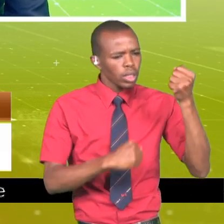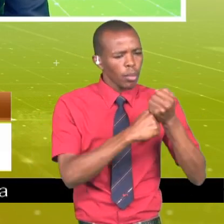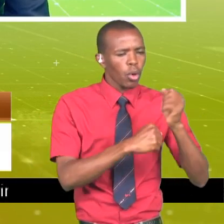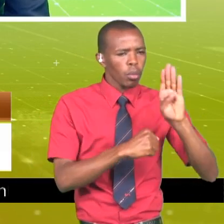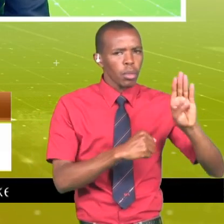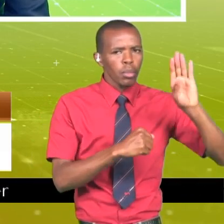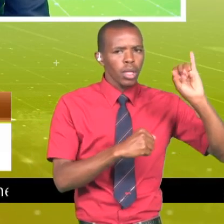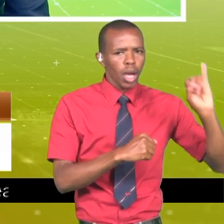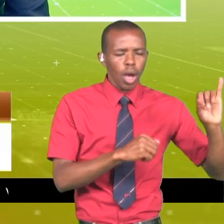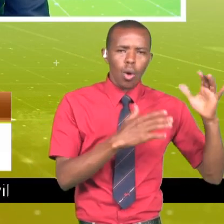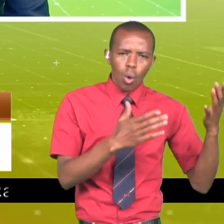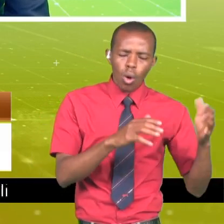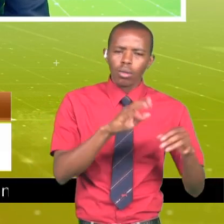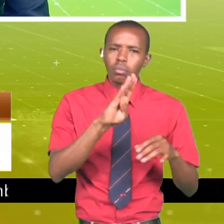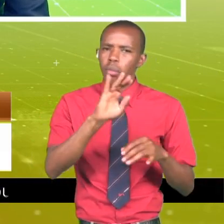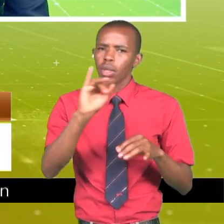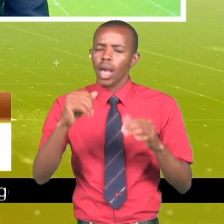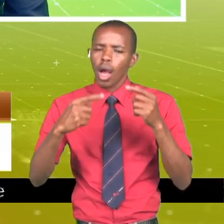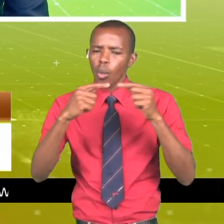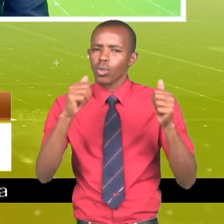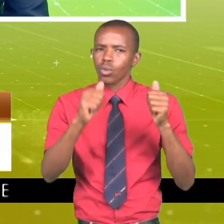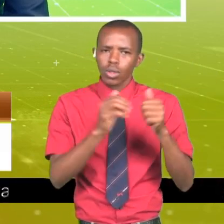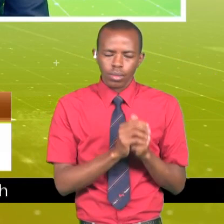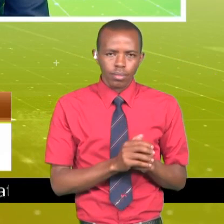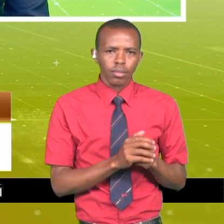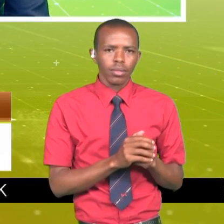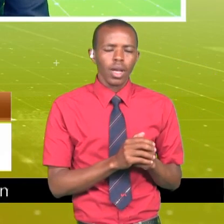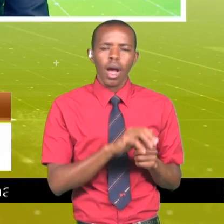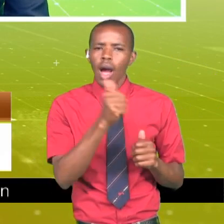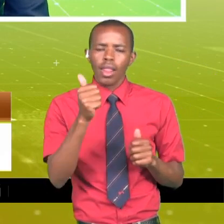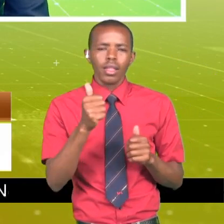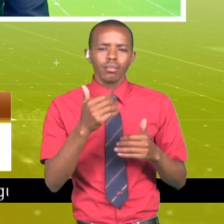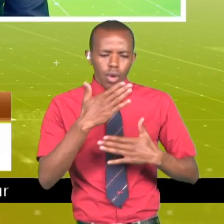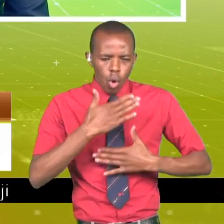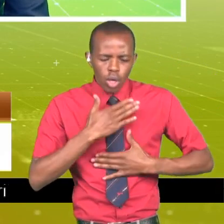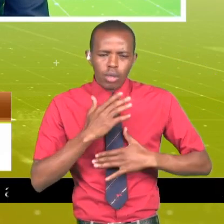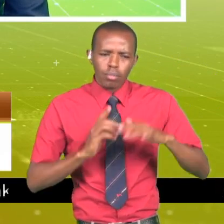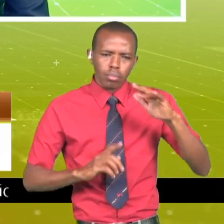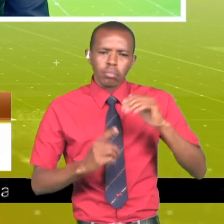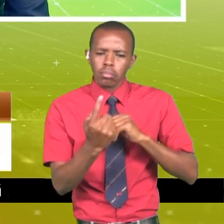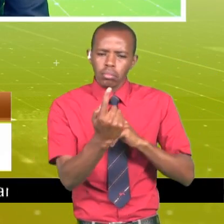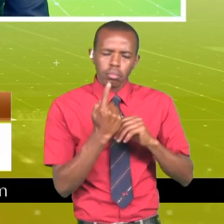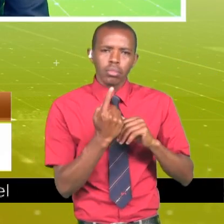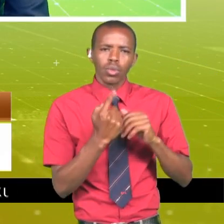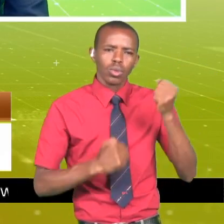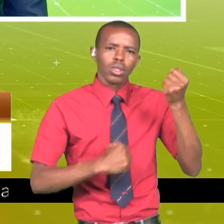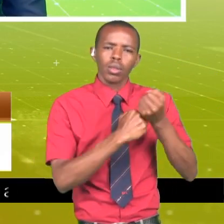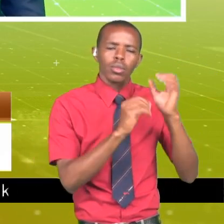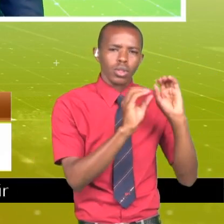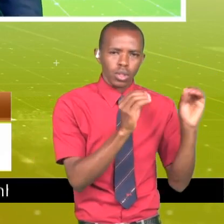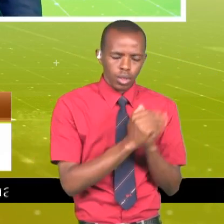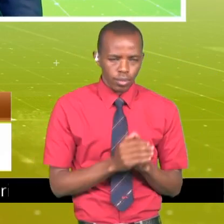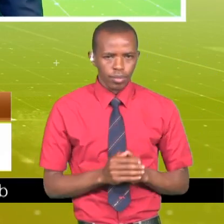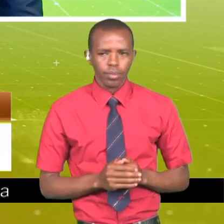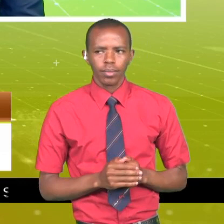hatuelewe taari weshimua huru kathambo sita watajama jina. Wamejitokeza kuonesha niya ya ima kuunga ama kutonga mkono. Haa